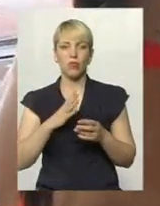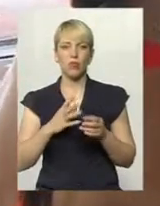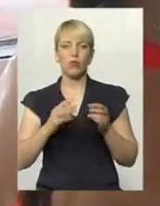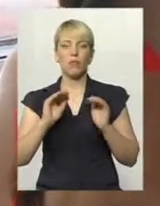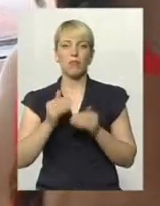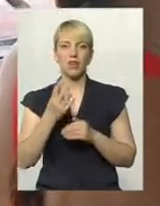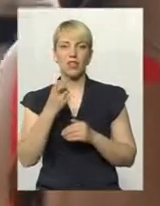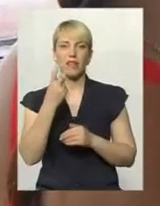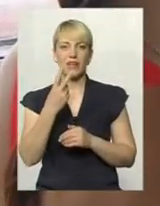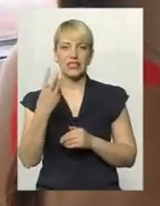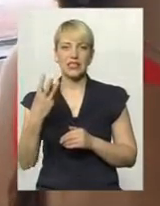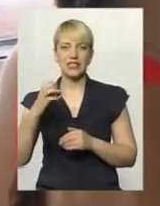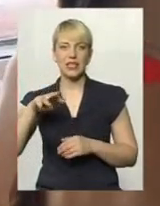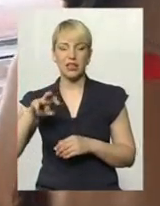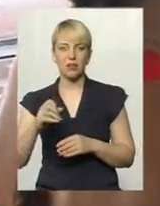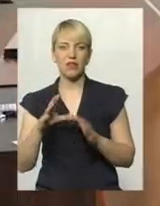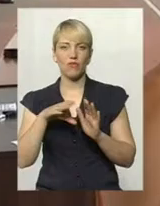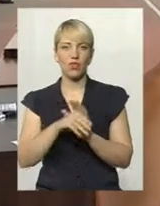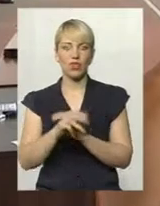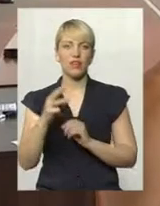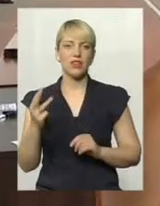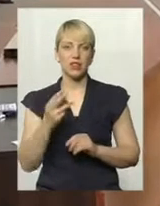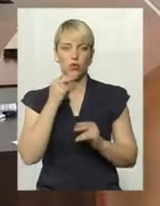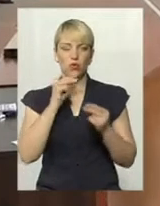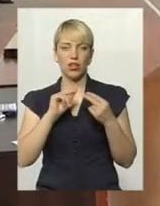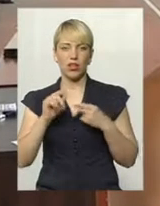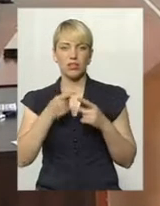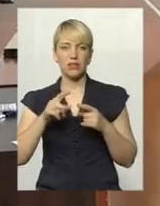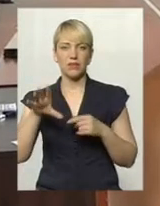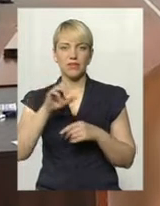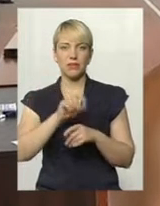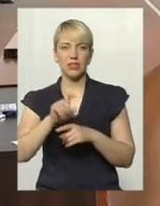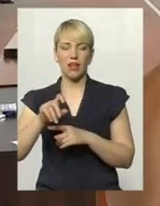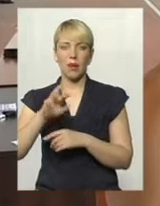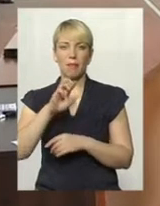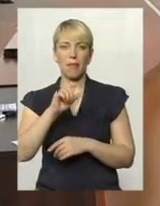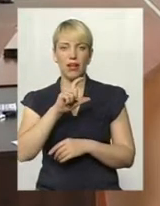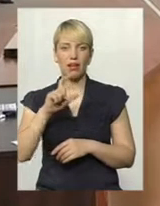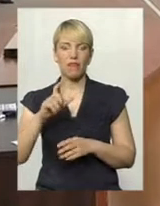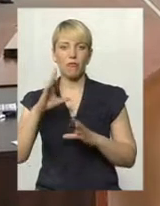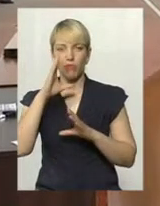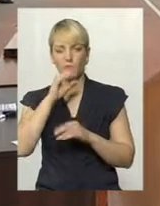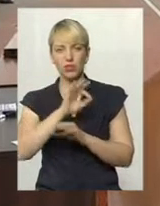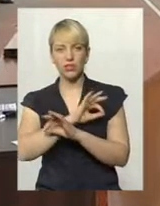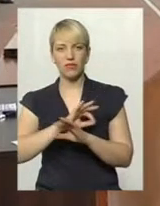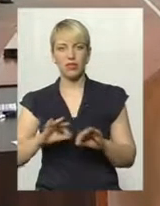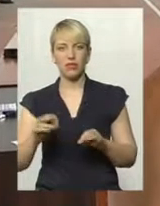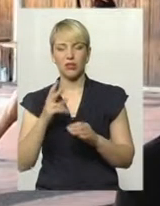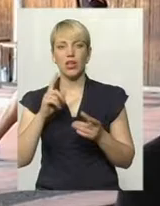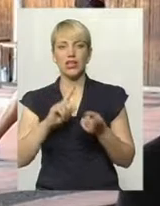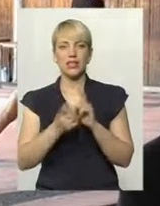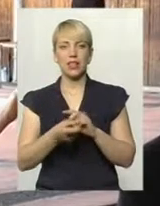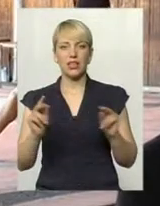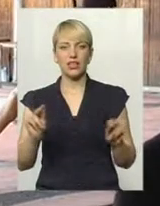сантиметри. А ще увійти до трійки найкращих. З усіма цими завданнями Марина Бех впоралася на відмінну. Стала чемпіонкою і показала